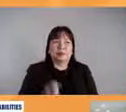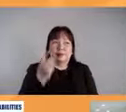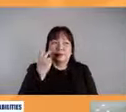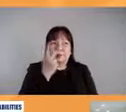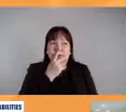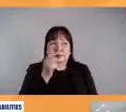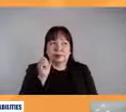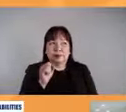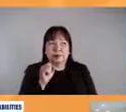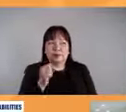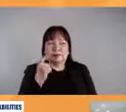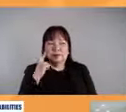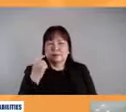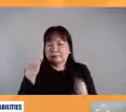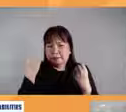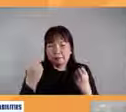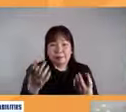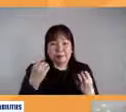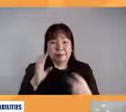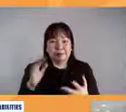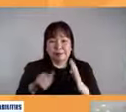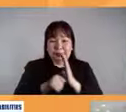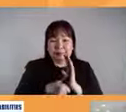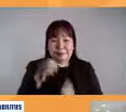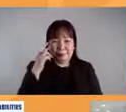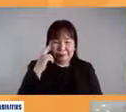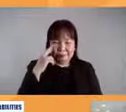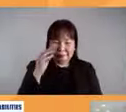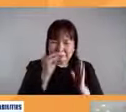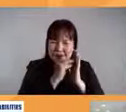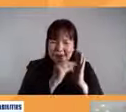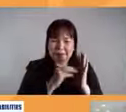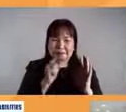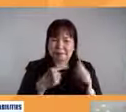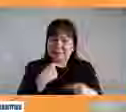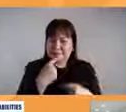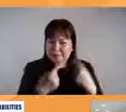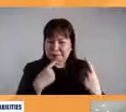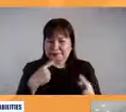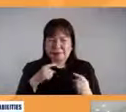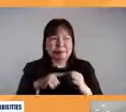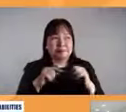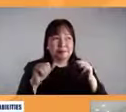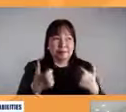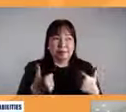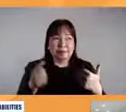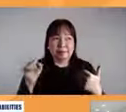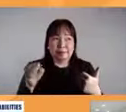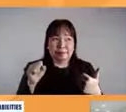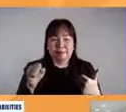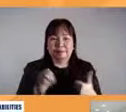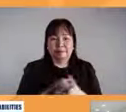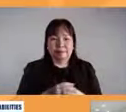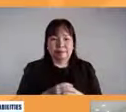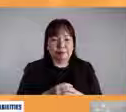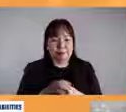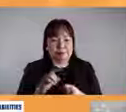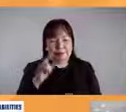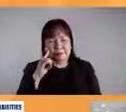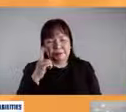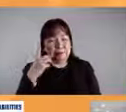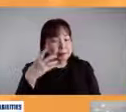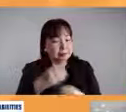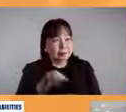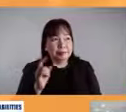marami na rin pong na point out si Sir Ranil tungkol nga sa challenges nila siguro ang maiaad ko